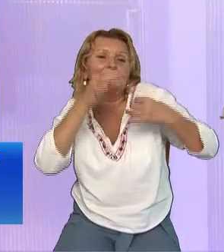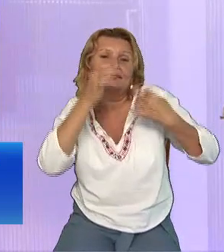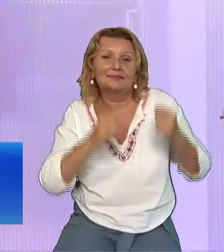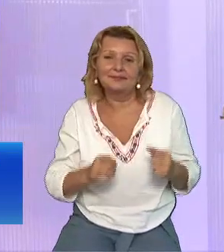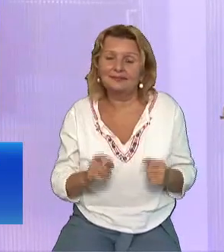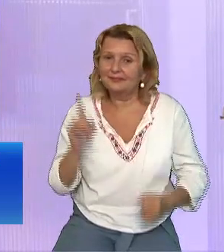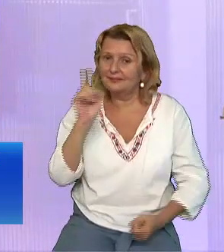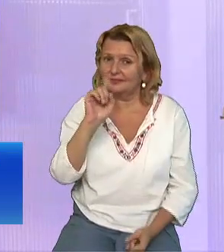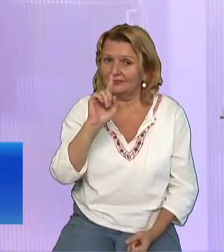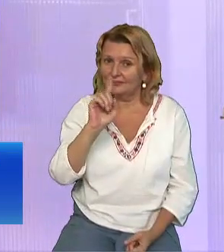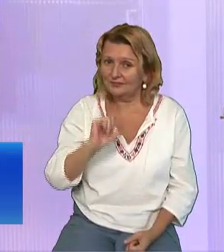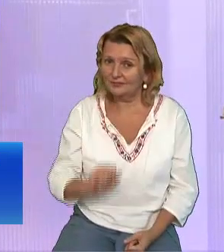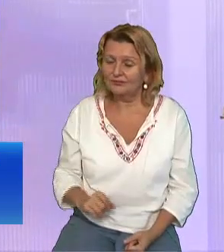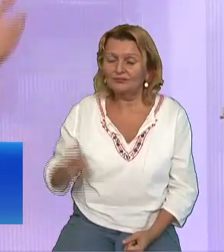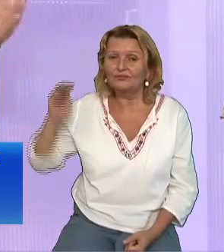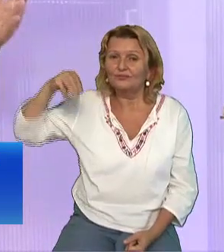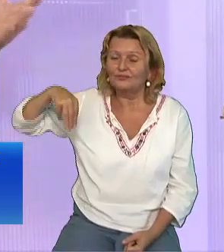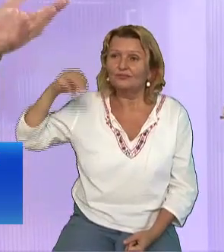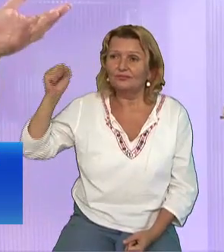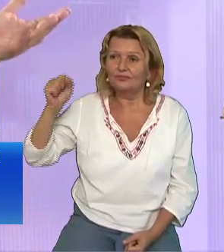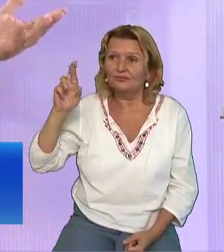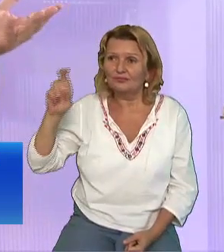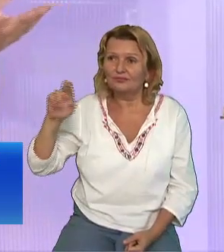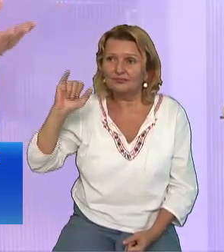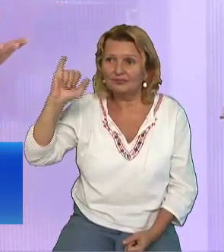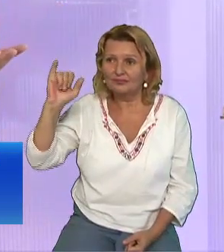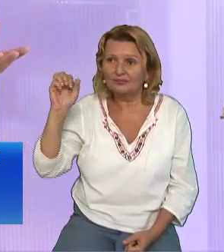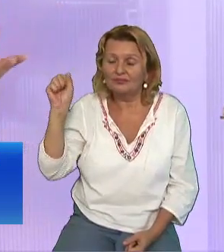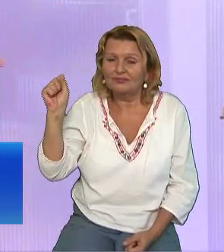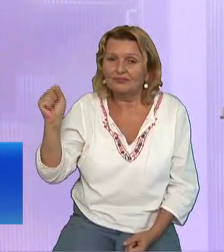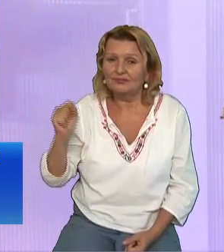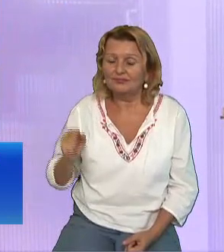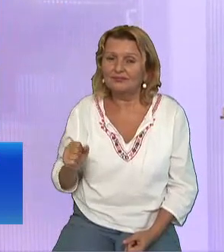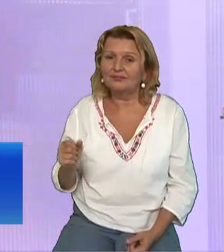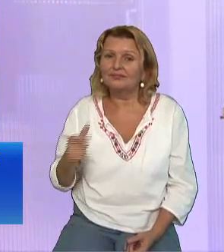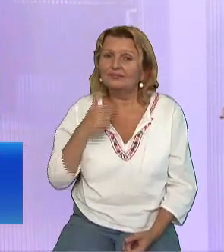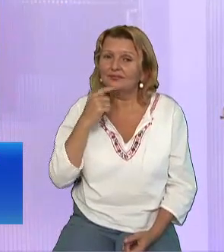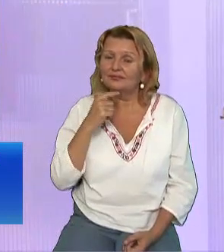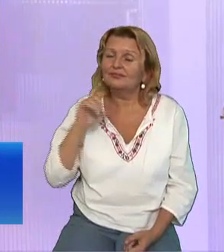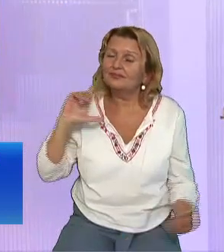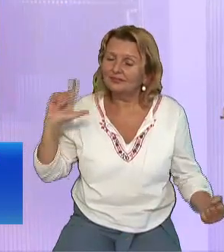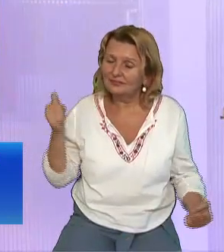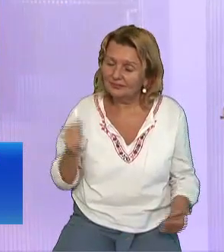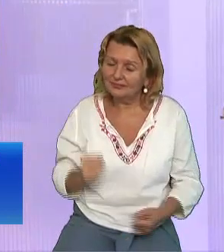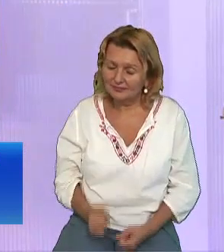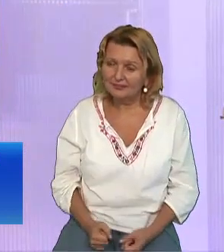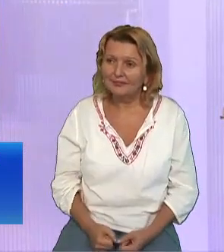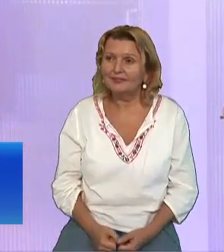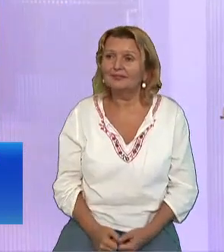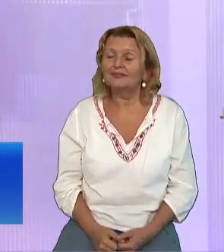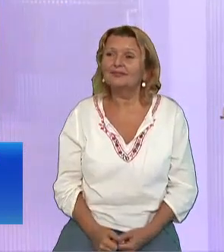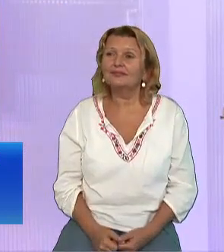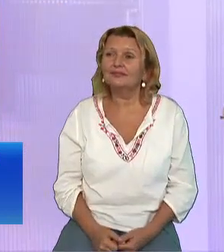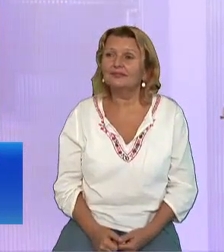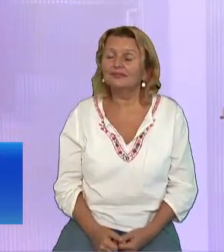Maria a zis Iată roaba Domnului Facă-mi se după cuvintele tale Cât o fiind durat Conversația îngerului cu Maria Probabil că în Biblie Ne este raportat